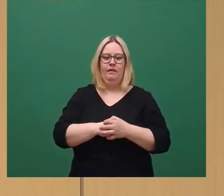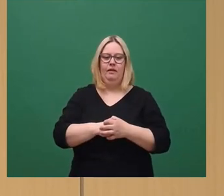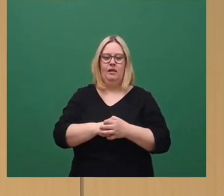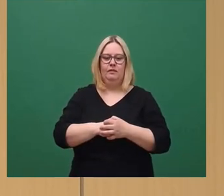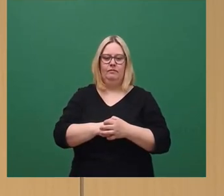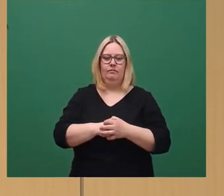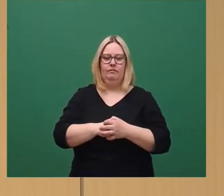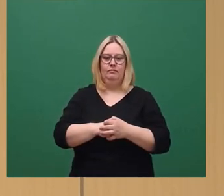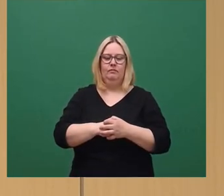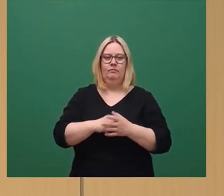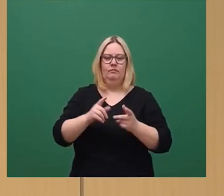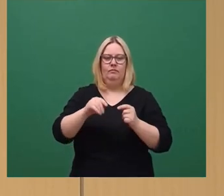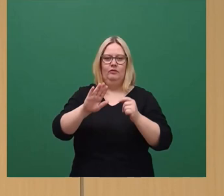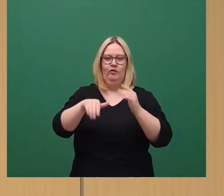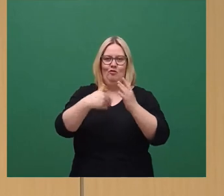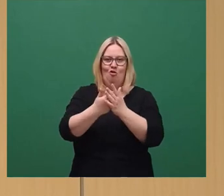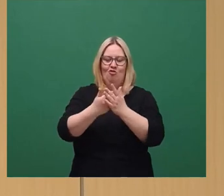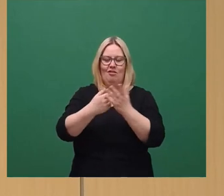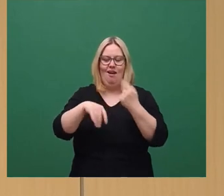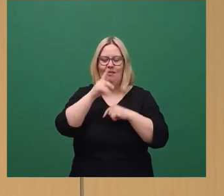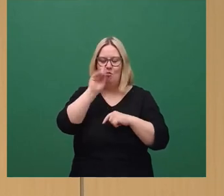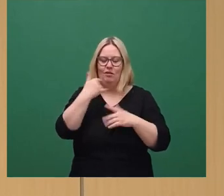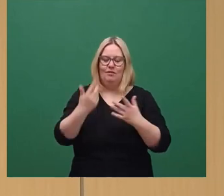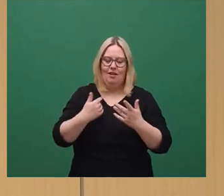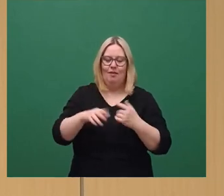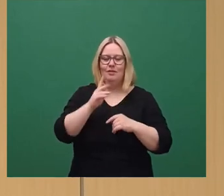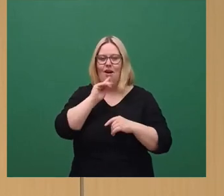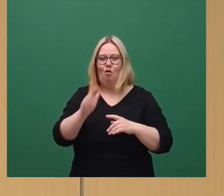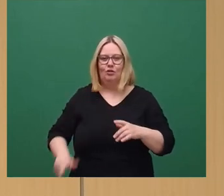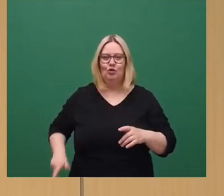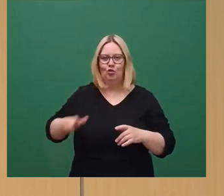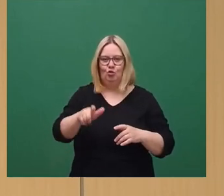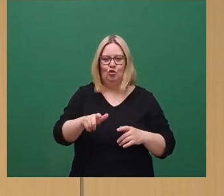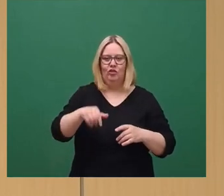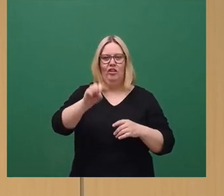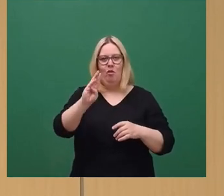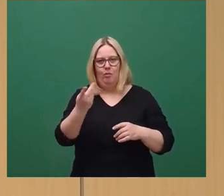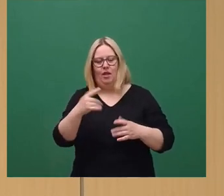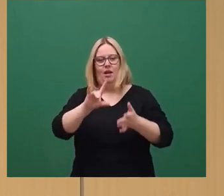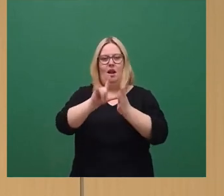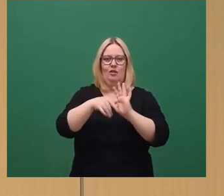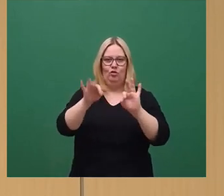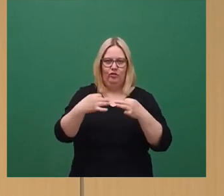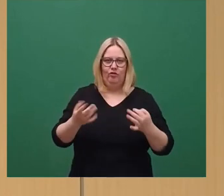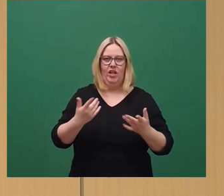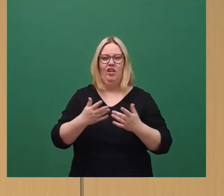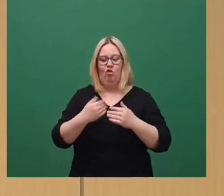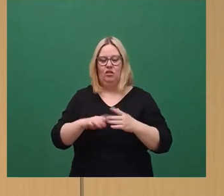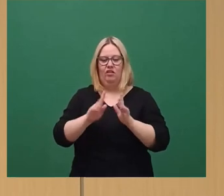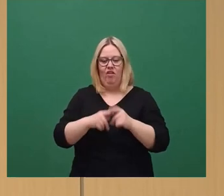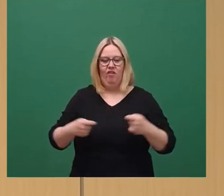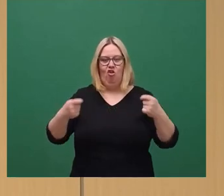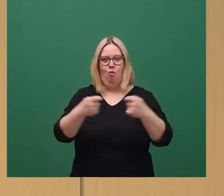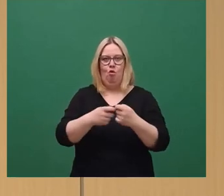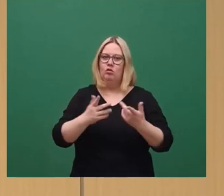Der Vorschlag, den Fehlbetrag, welcher sich aus dem Zuschussbedarf der DVB und der Leistungsfähigkeit des Querverbundes ergibt, einfach